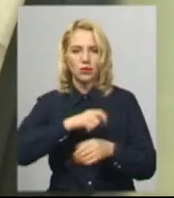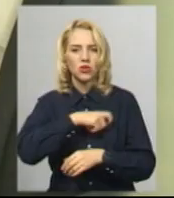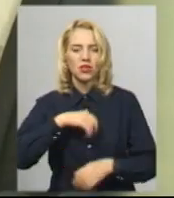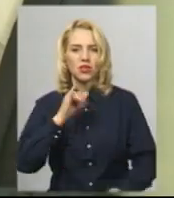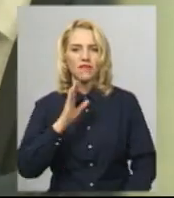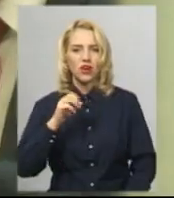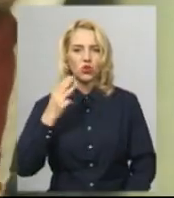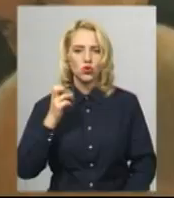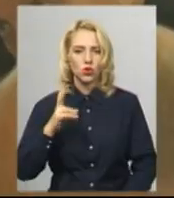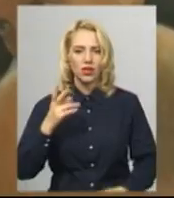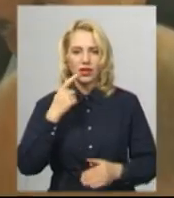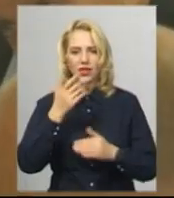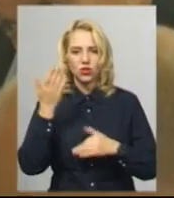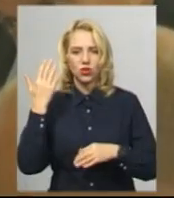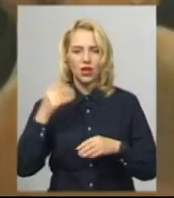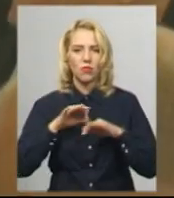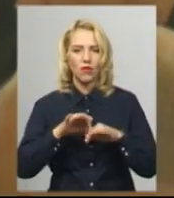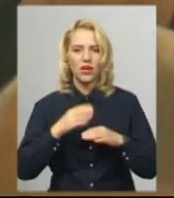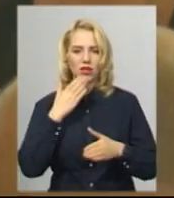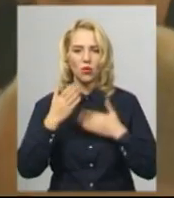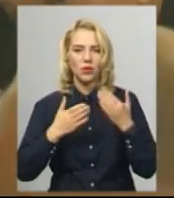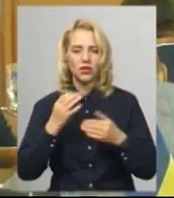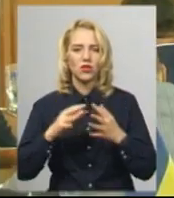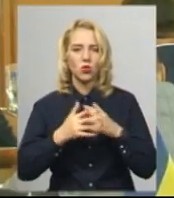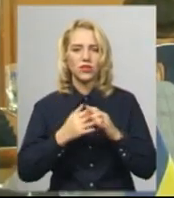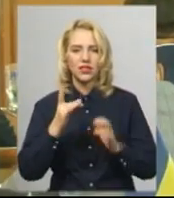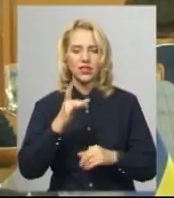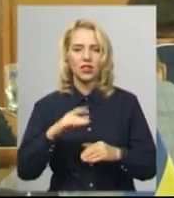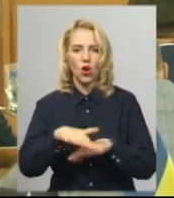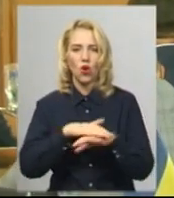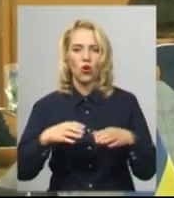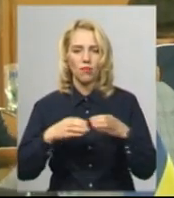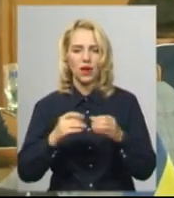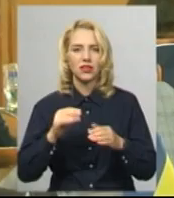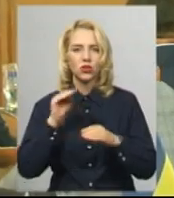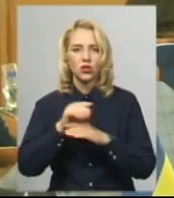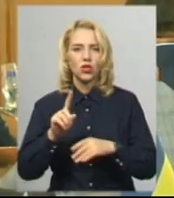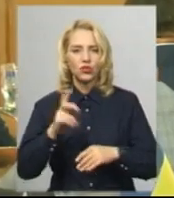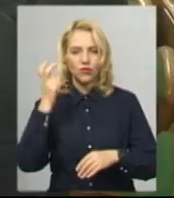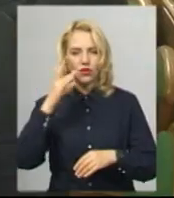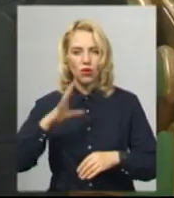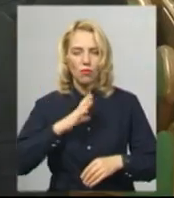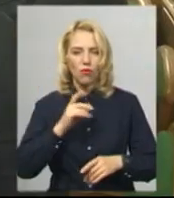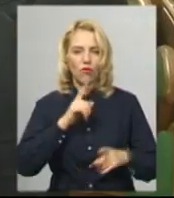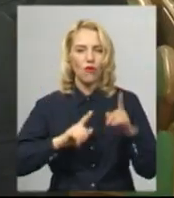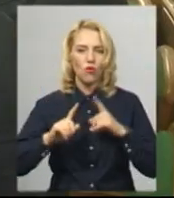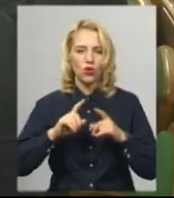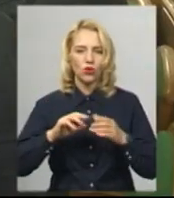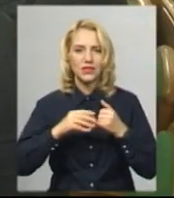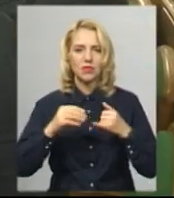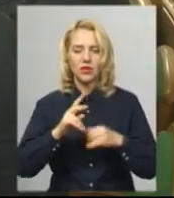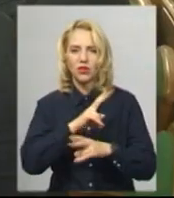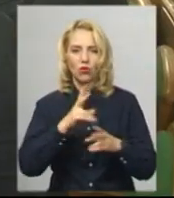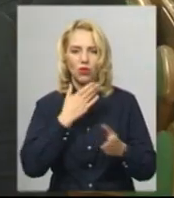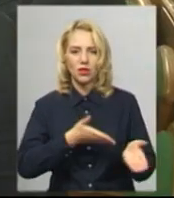Ващук. Каже, нещодавно провели анкетування у сільських радах та громадах. Додає, сьогодні в Києві відбувся форум щодо ринку землі, куди не запросили жодного з